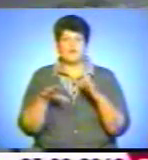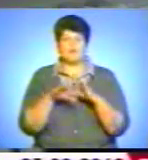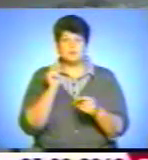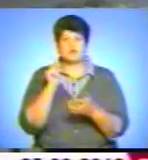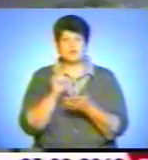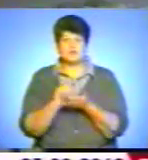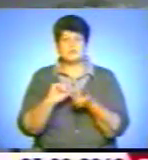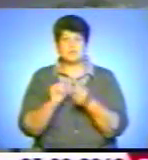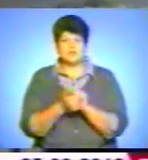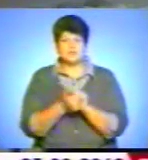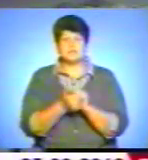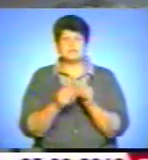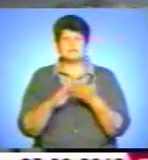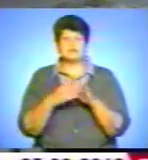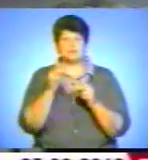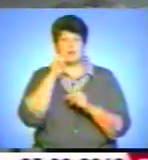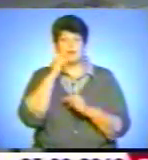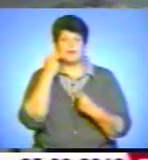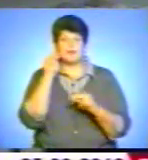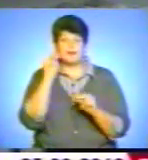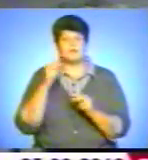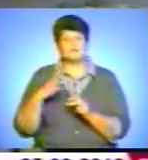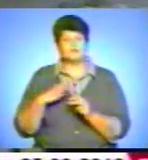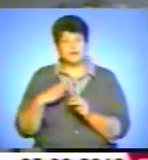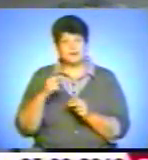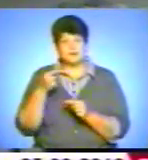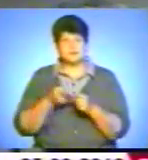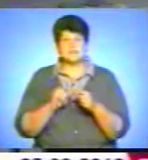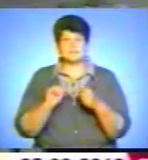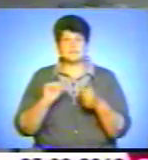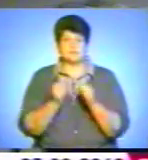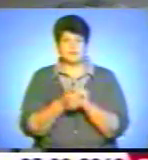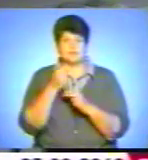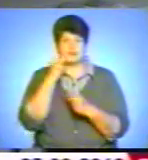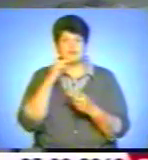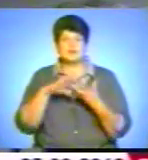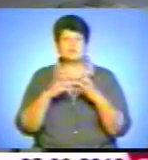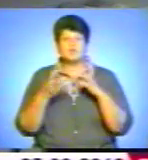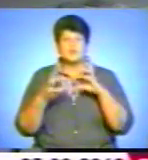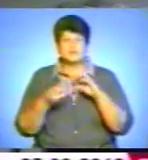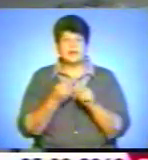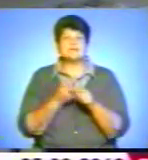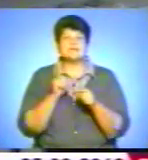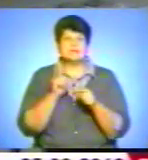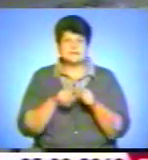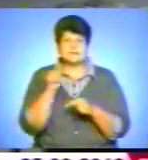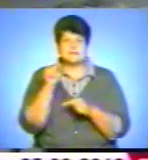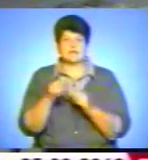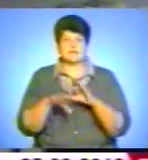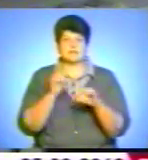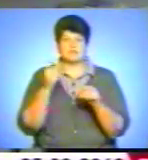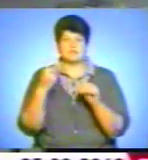змінювати ситуацію в Україні на краще. Але чи очікуєте ви таких змін на краще в результаті саме цих виборів 28